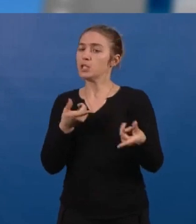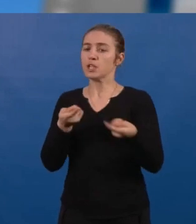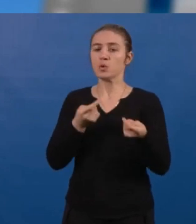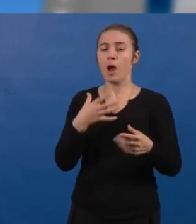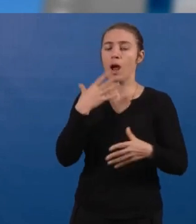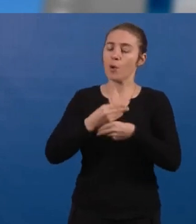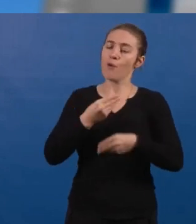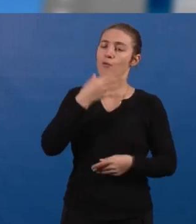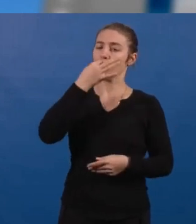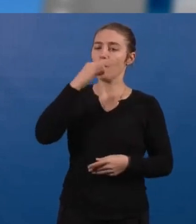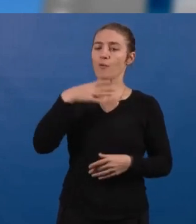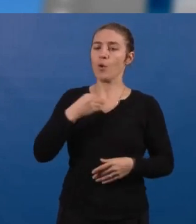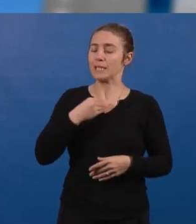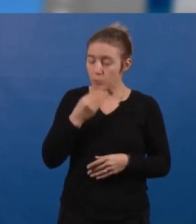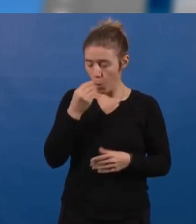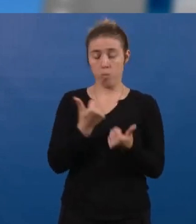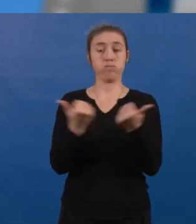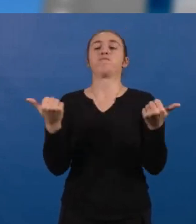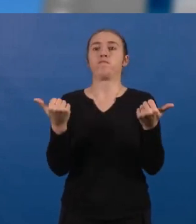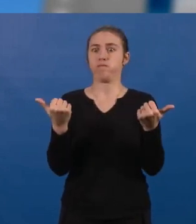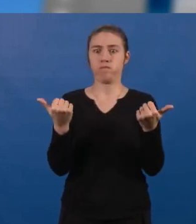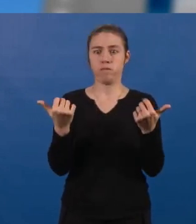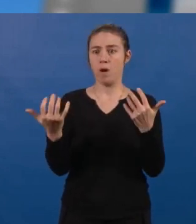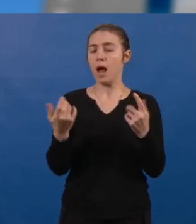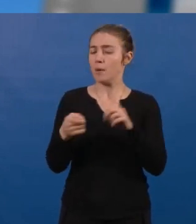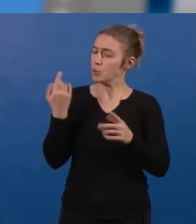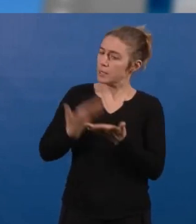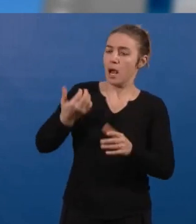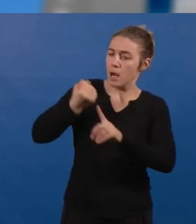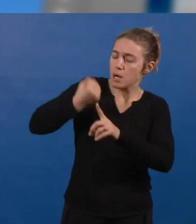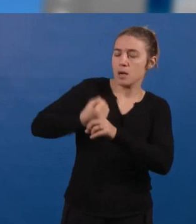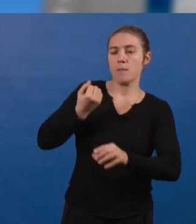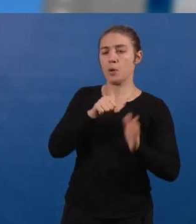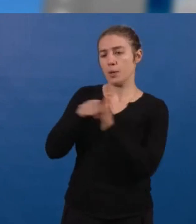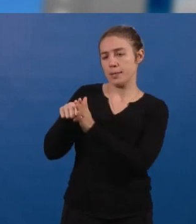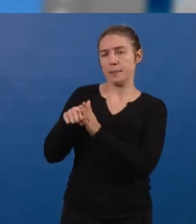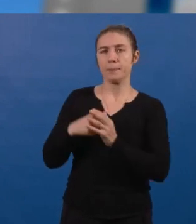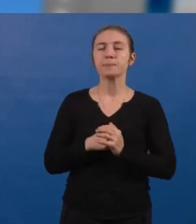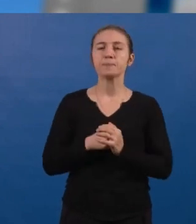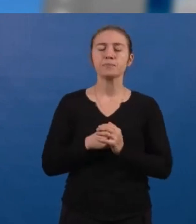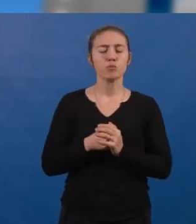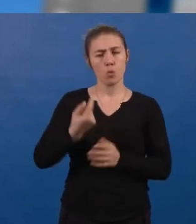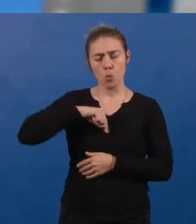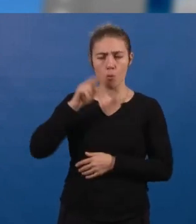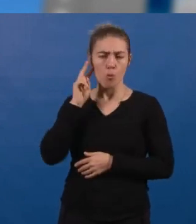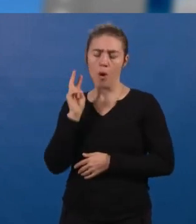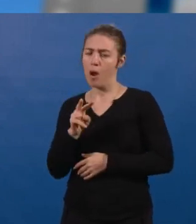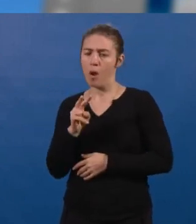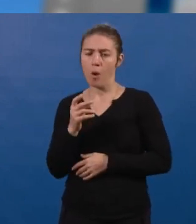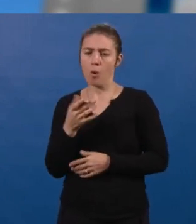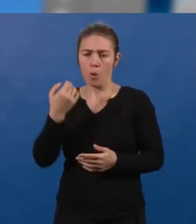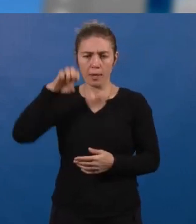français sont édifiants et doivent être des priorités dans nos actions. En même temps, nous regrettons que le comité